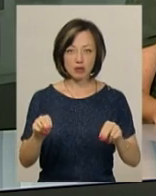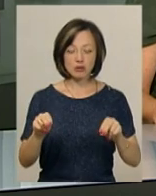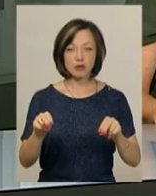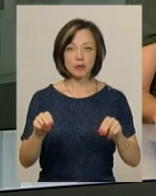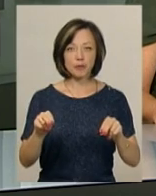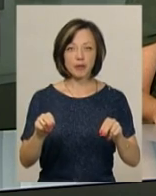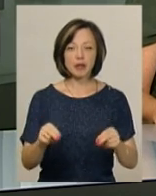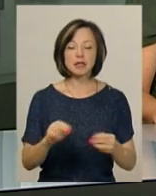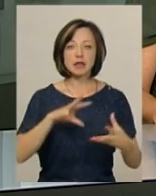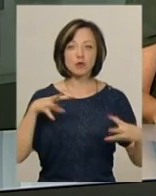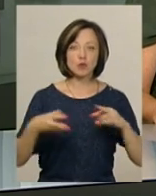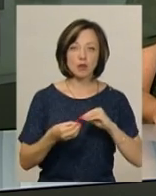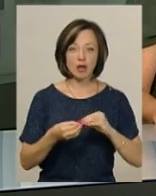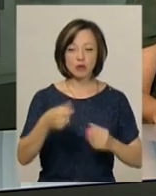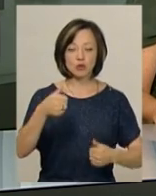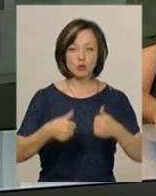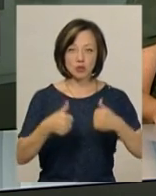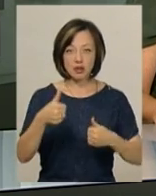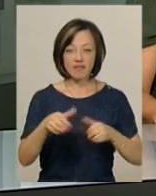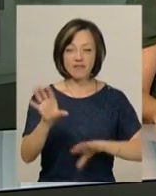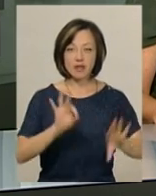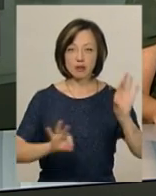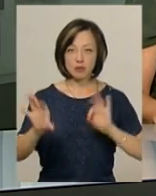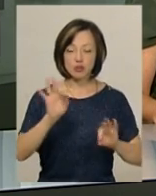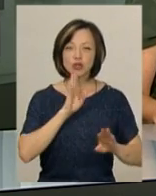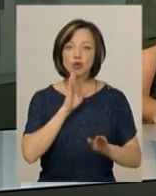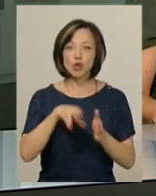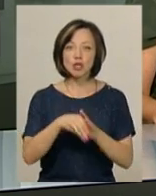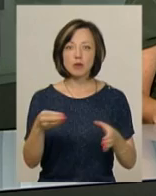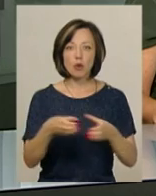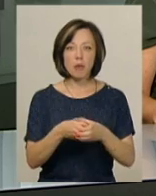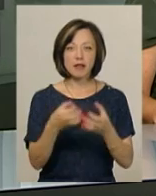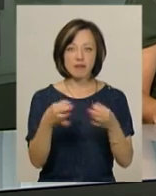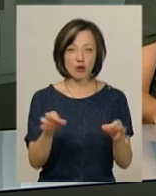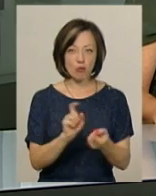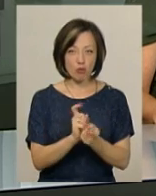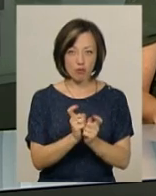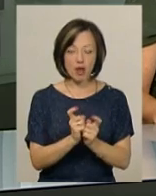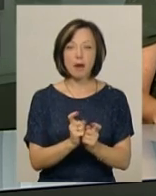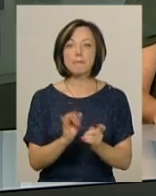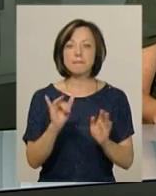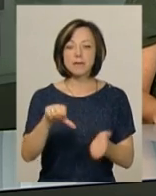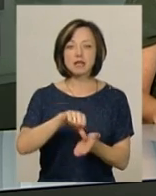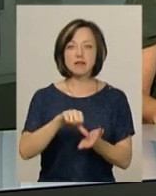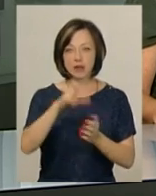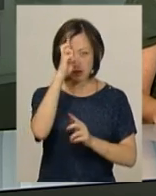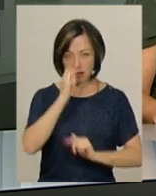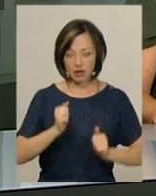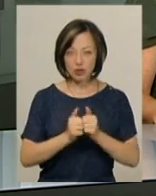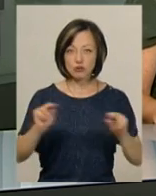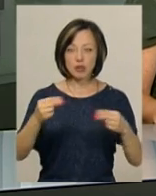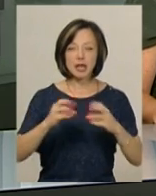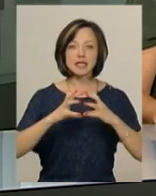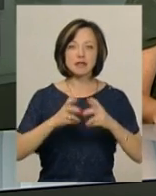Павлова, за результатами сутичок відбудеться відбір у жіночу збірну команду з вільної боротьби. Вона представлятиме країну на